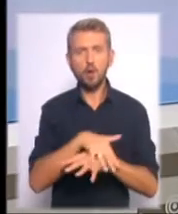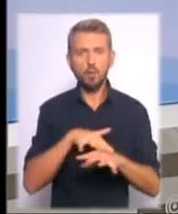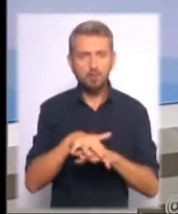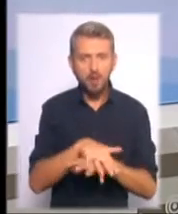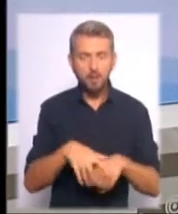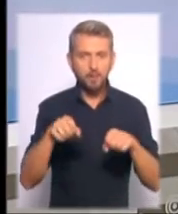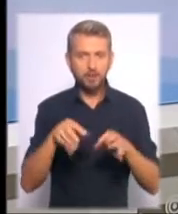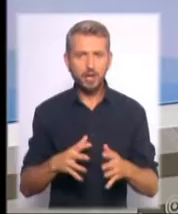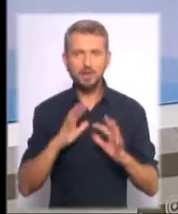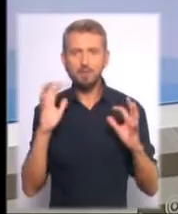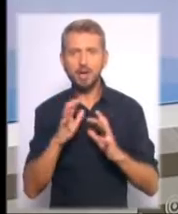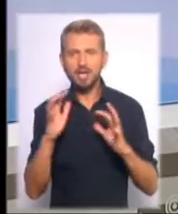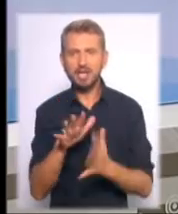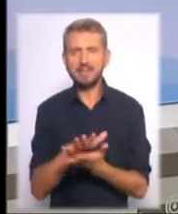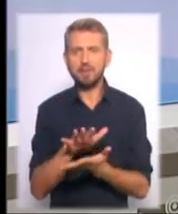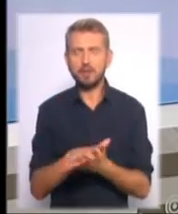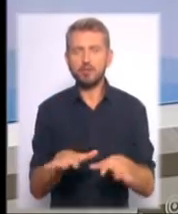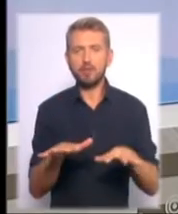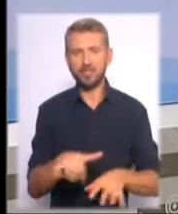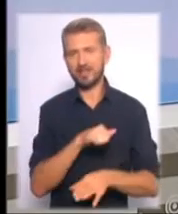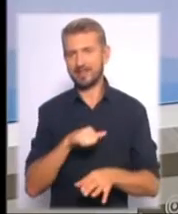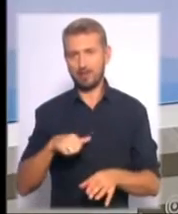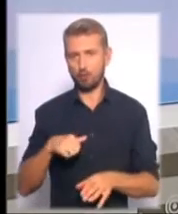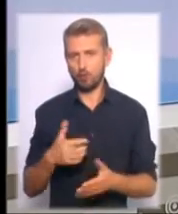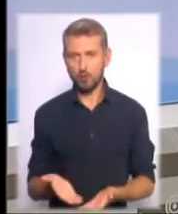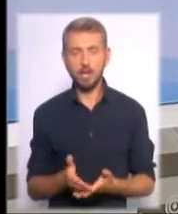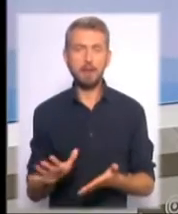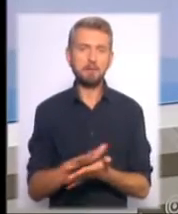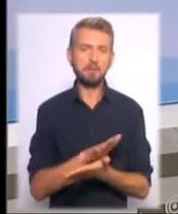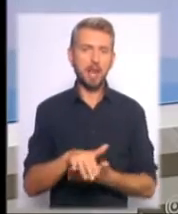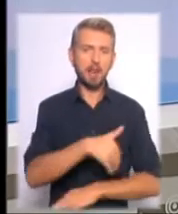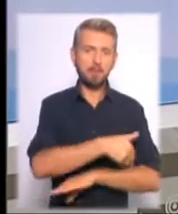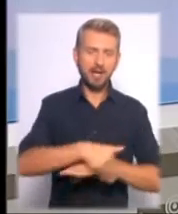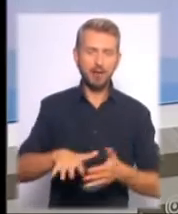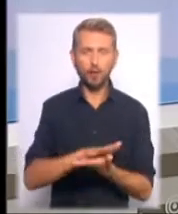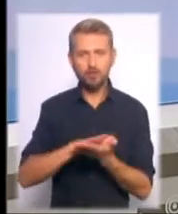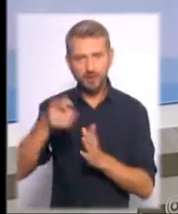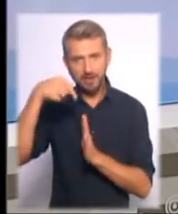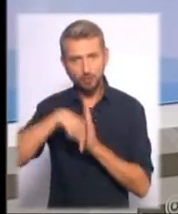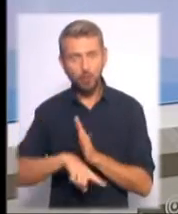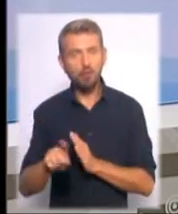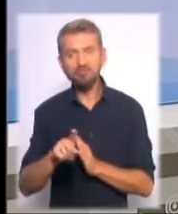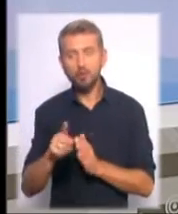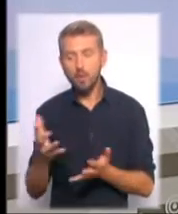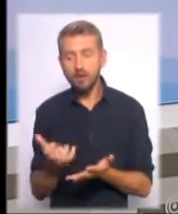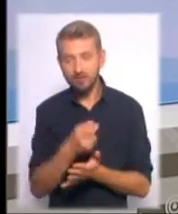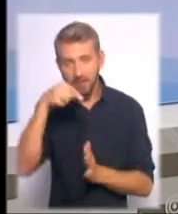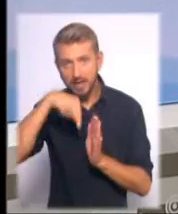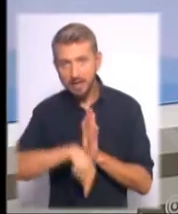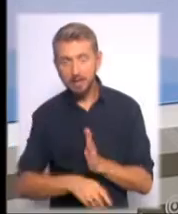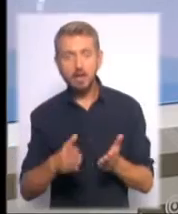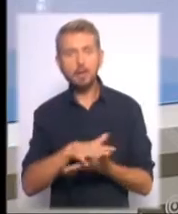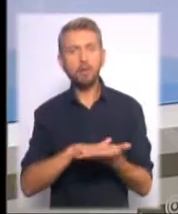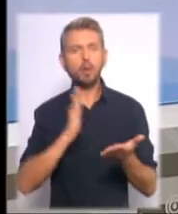зберегти за смічену непотребом місцину самотужки, прибрали береги та розчистили дно. Що витяглись під води, які подальші